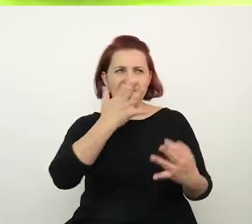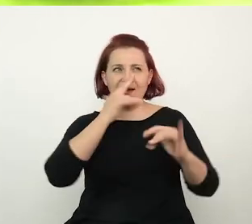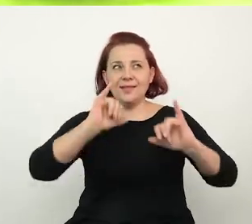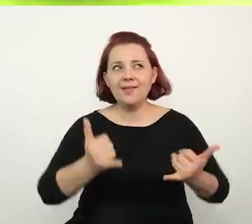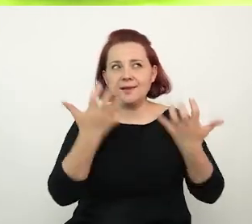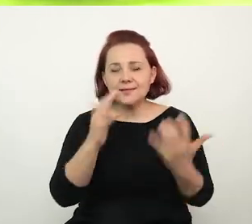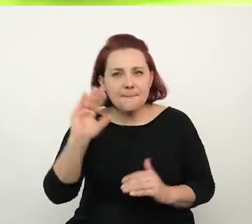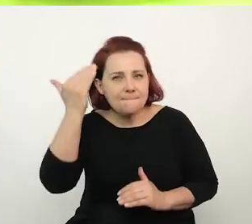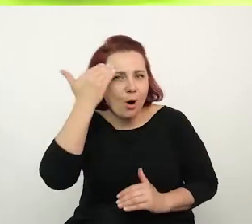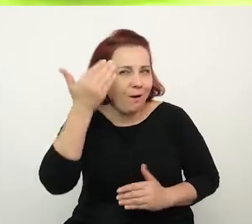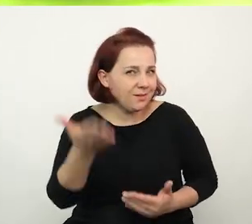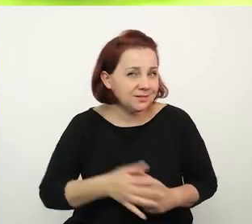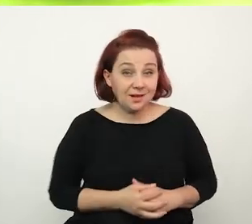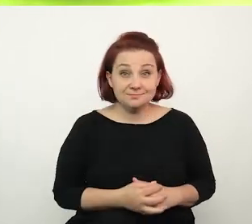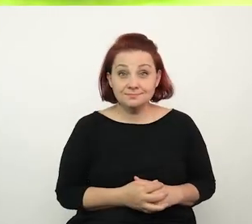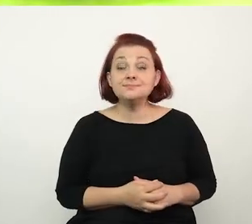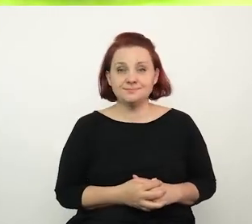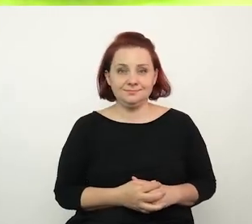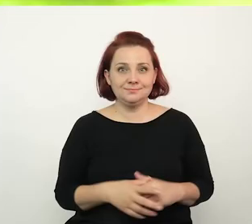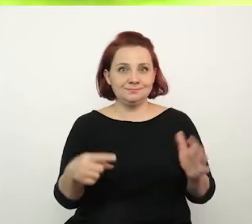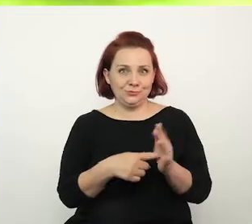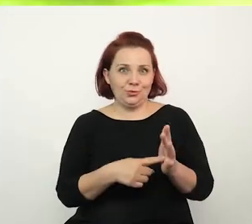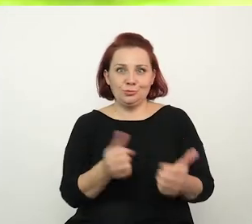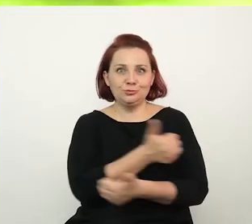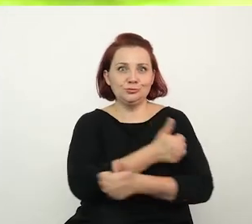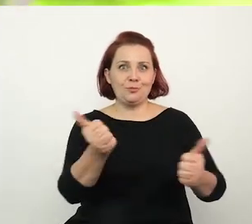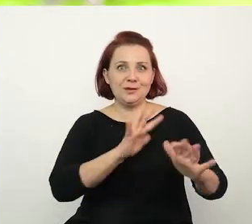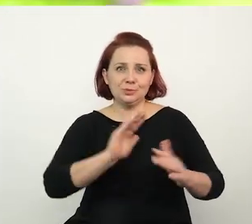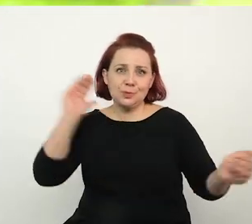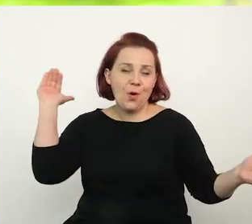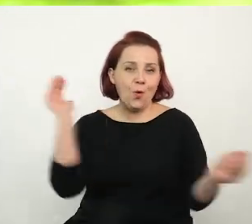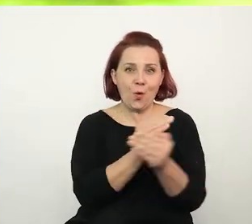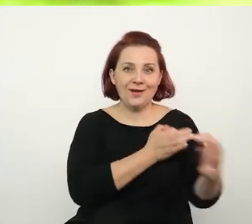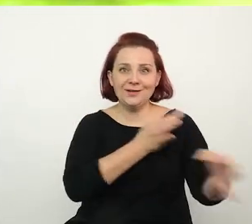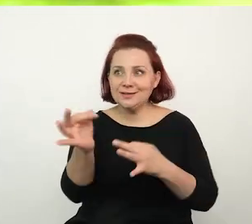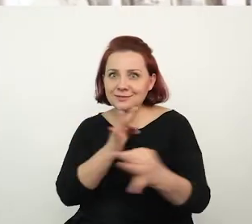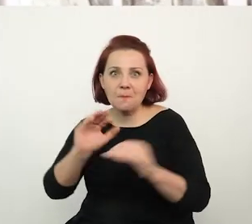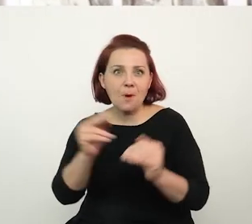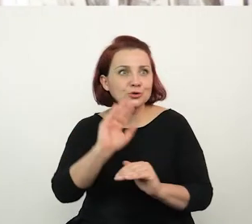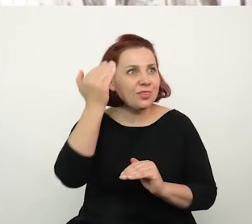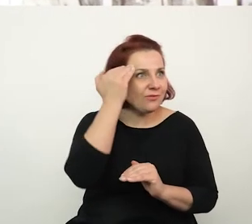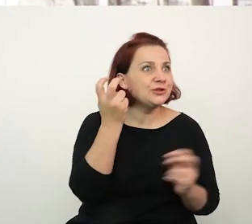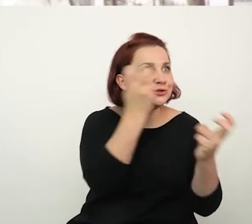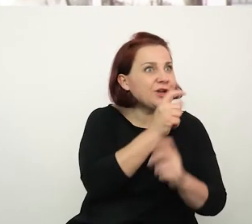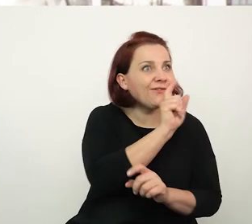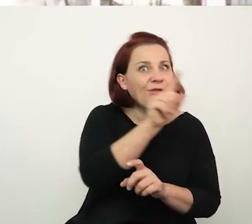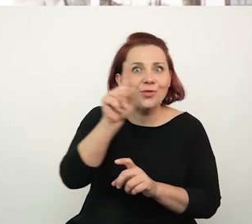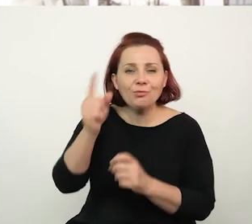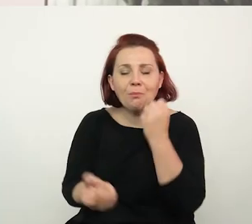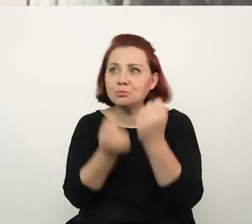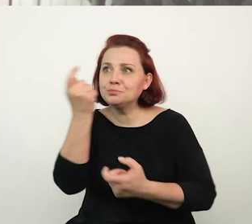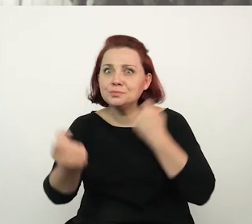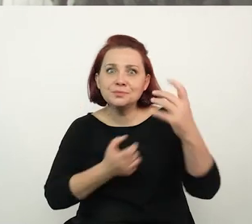oni się wywodzą, jaka jest ich historia, chcą ją poznać. A tutaj w świetnej skondensowanej formie naprawdę możemy dowiedzieć